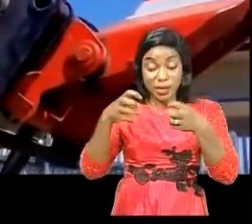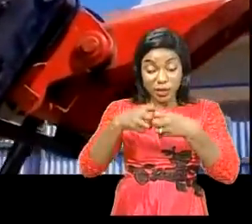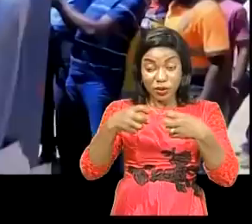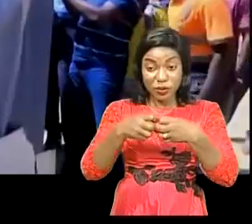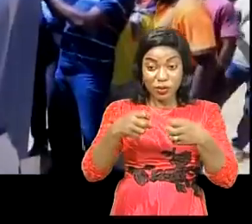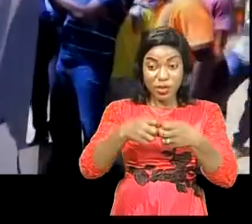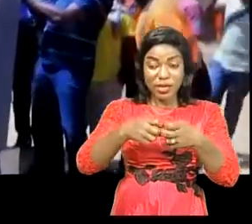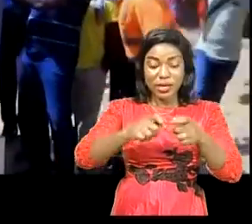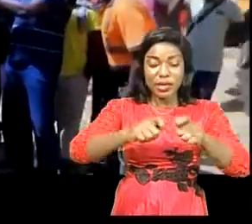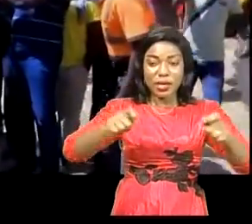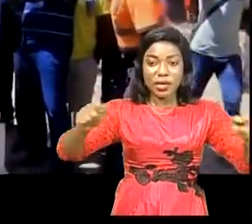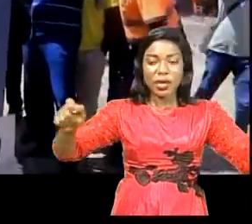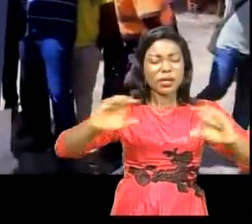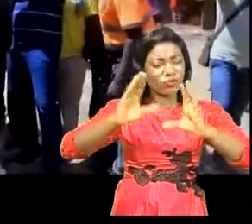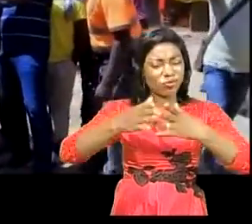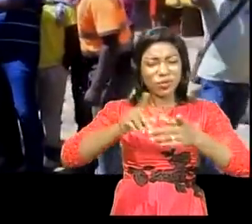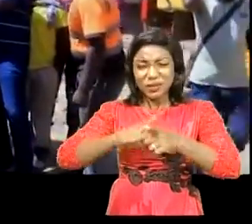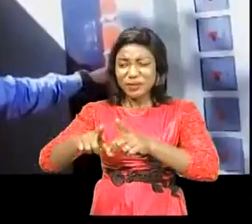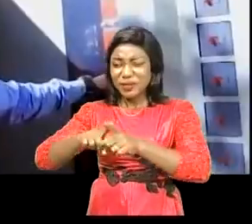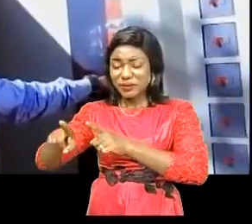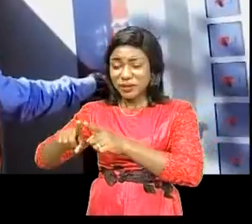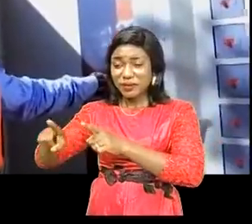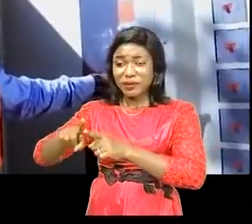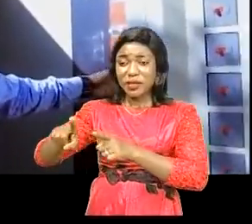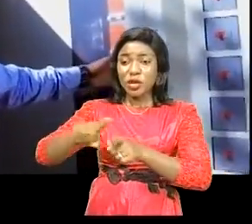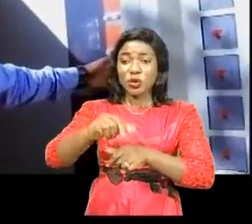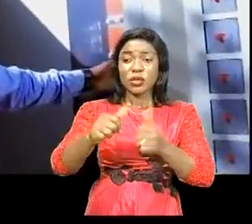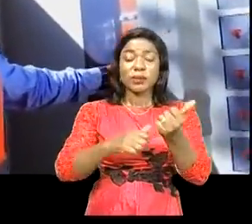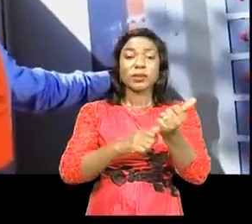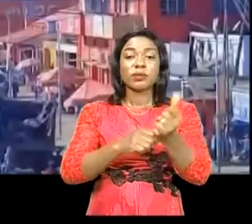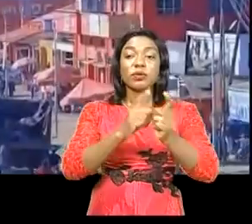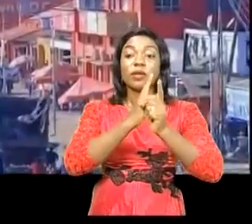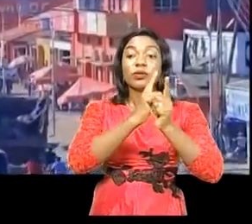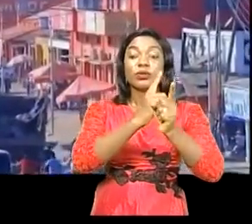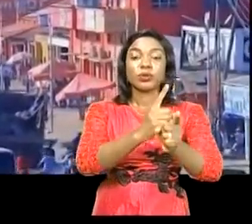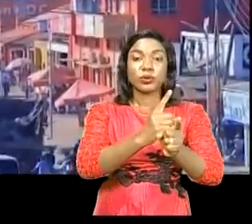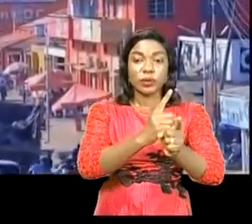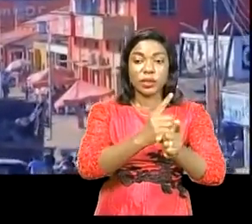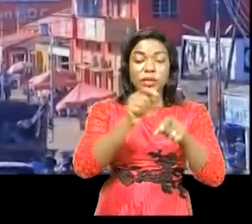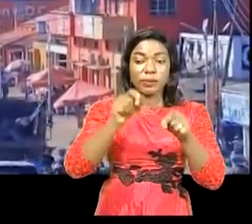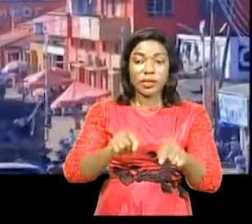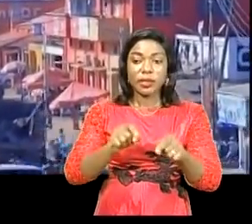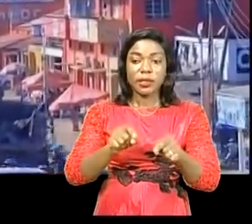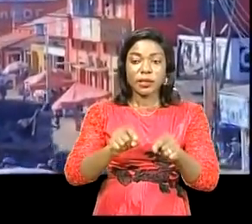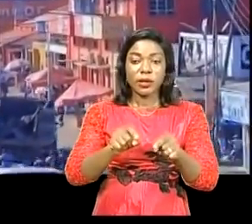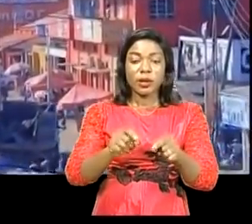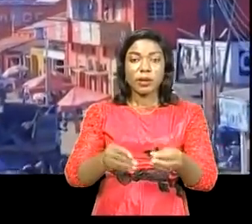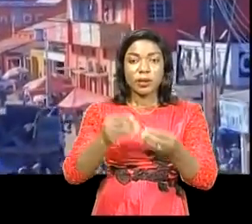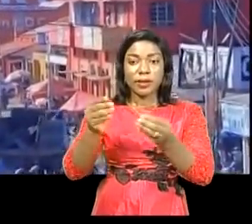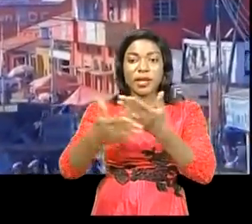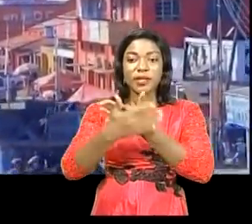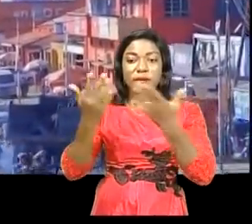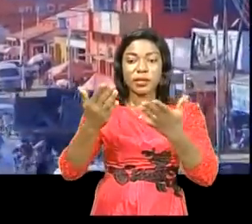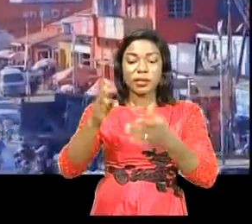câbles, des tableaux généraux de distribution station et quelques éléments de protection qui seront placés dans différents endroits de la ville de